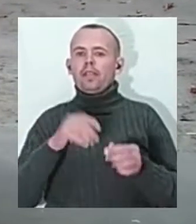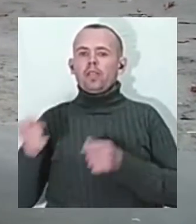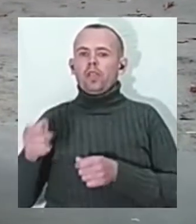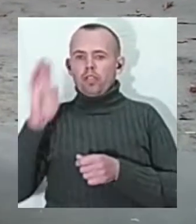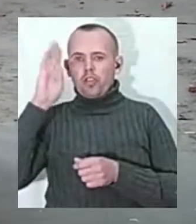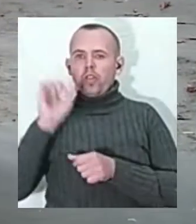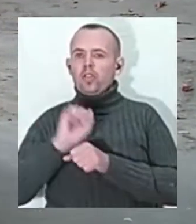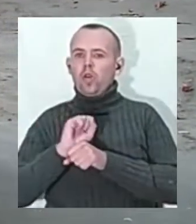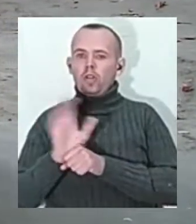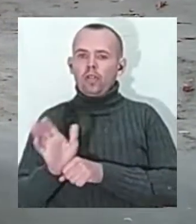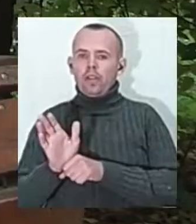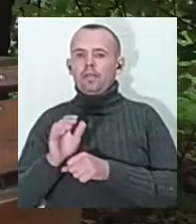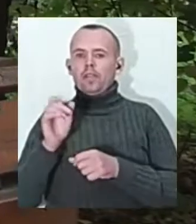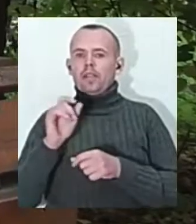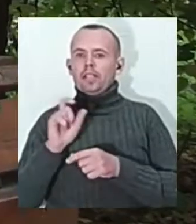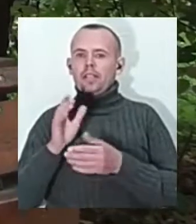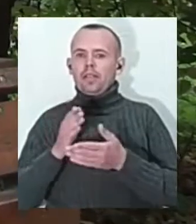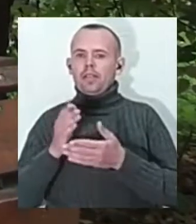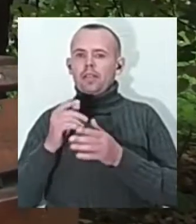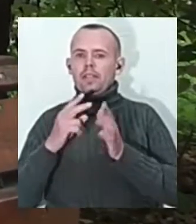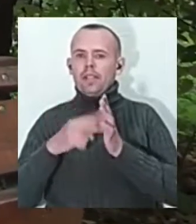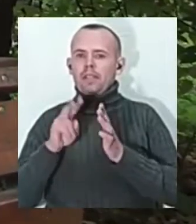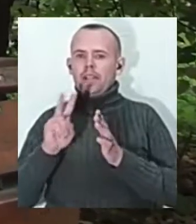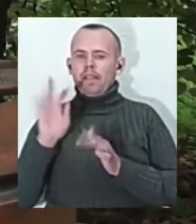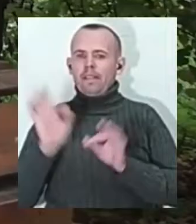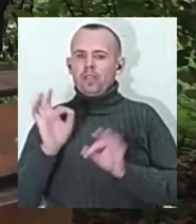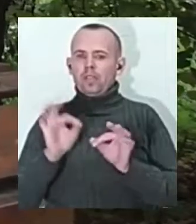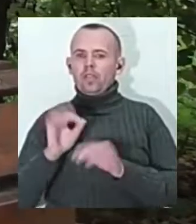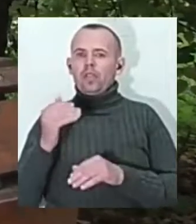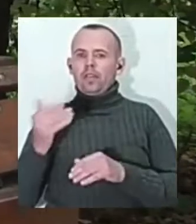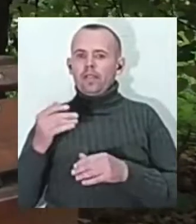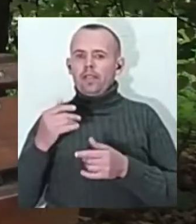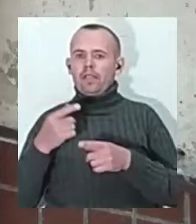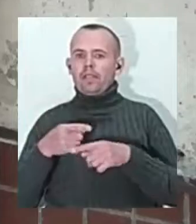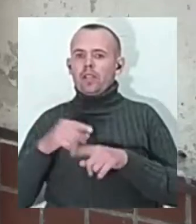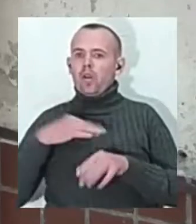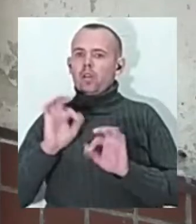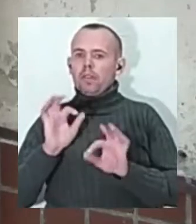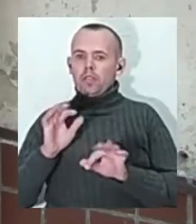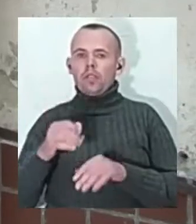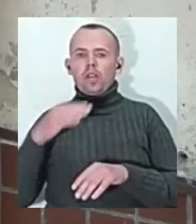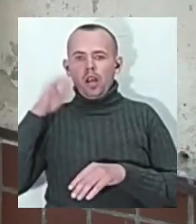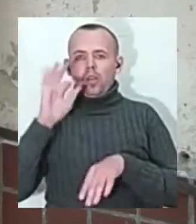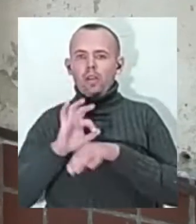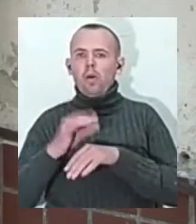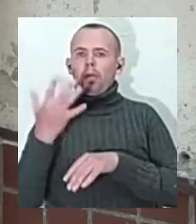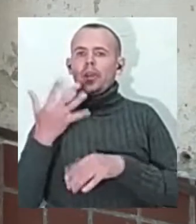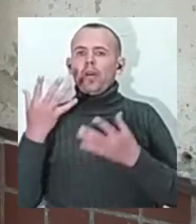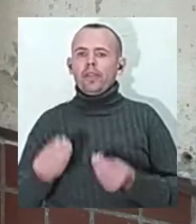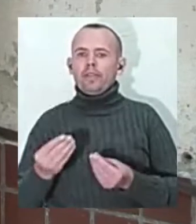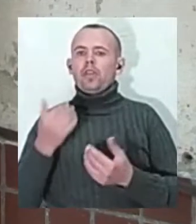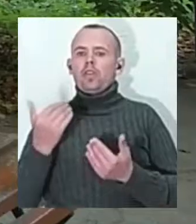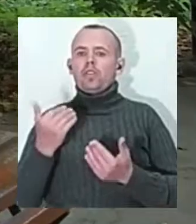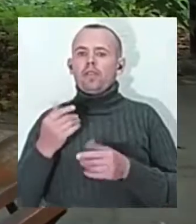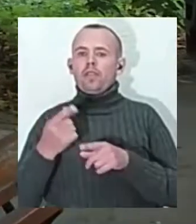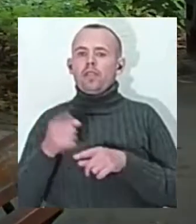сатурацією 82%. Його син Геннадій Кваша розповів, тато хворів п'ять днів. Сьогодні дихати без апарату ШВЛ